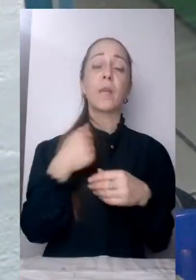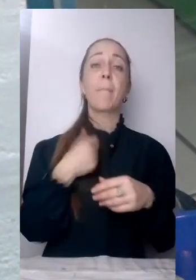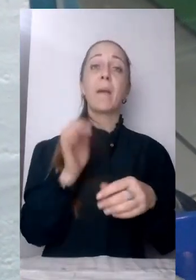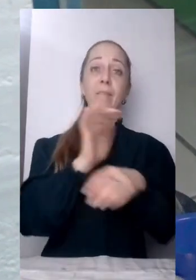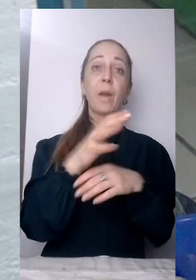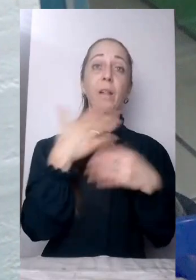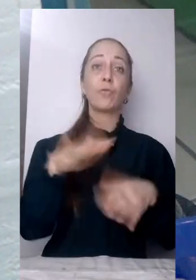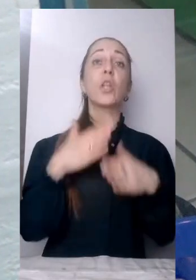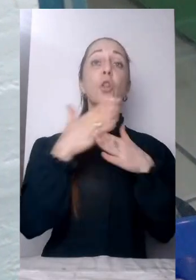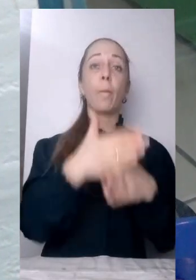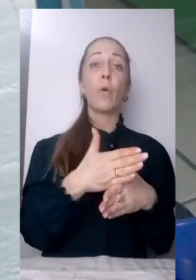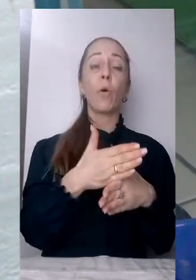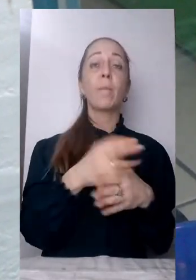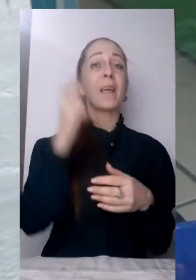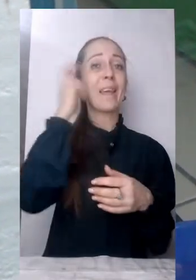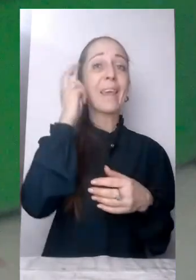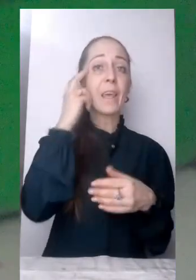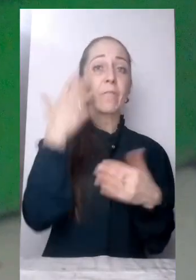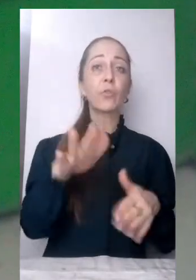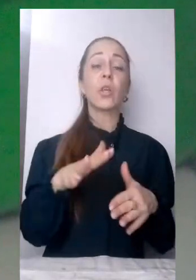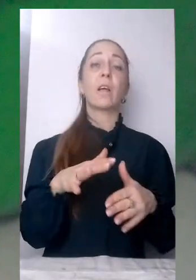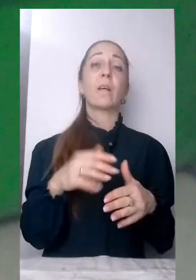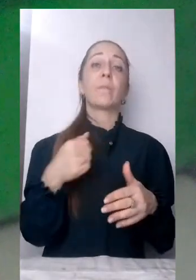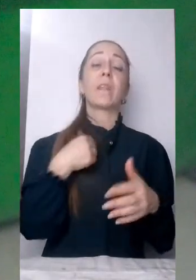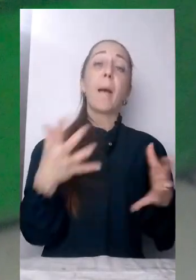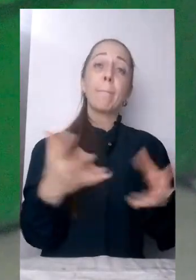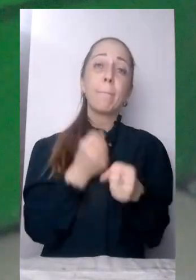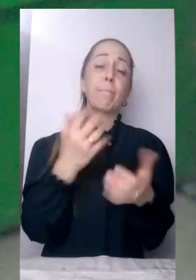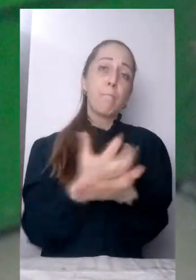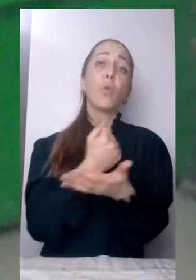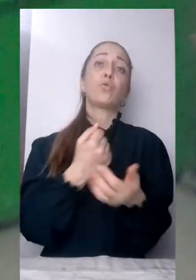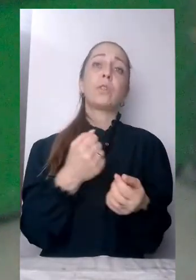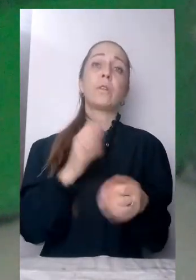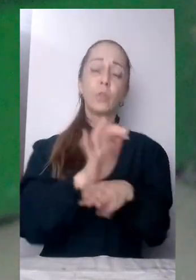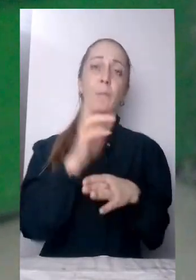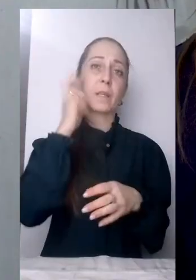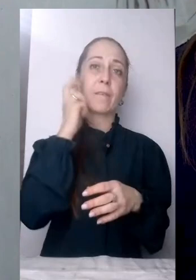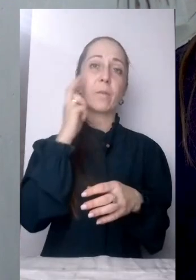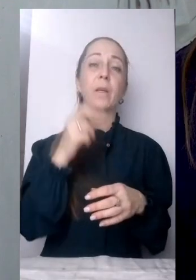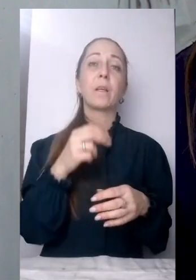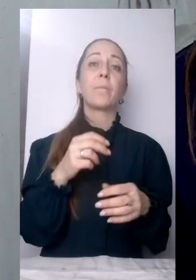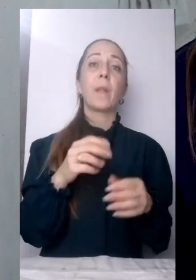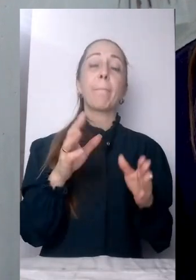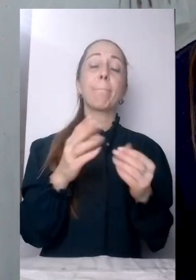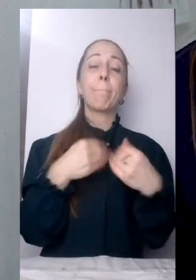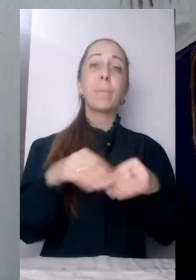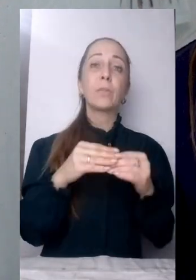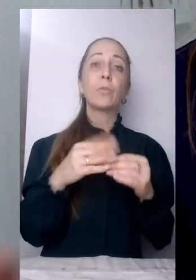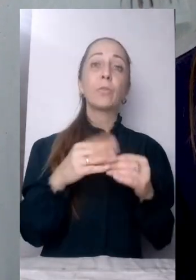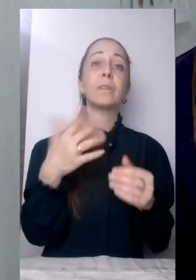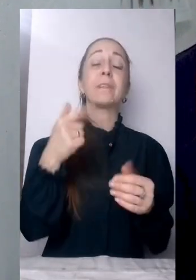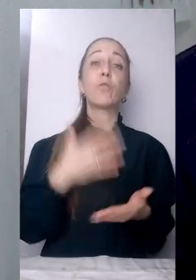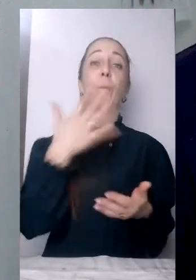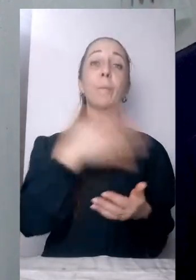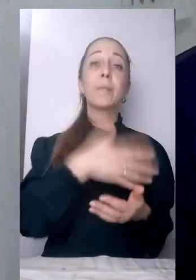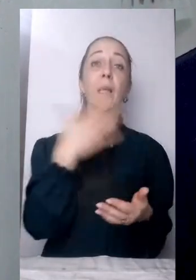і в Київ. Слава Богу, нам вдалося доправити туди корм в міні-притулок, де проживає 55 котиків інвалідів. Також